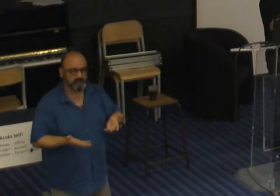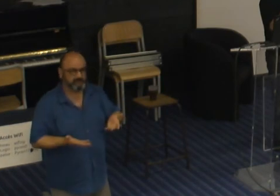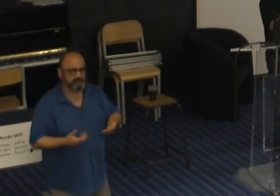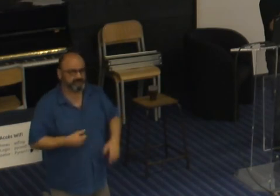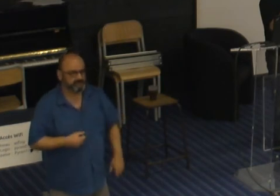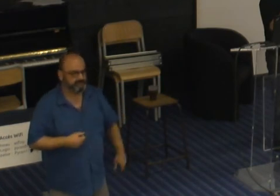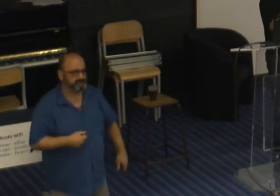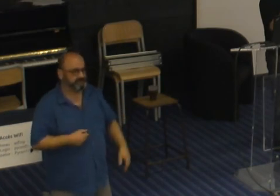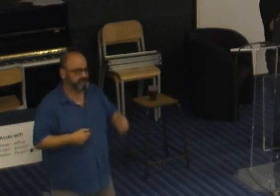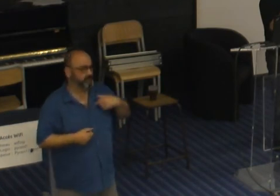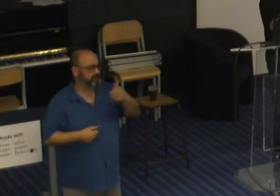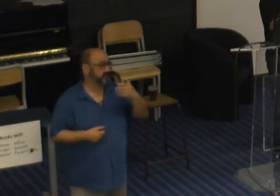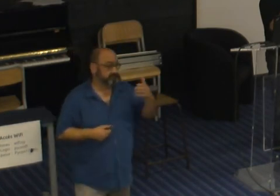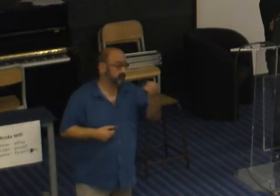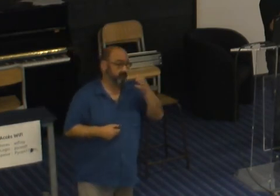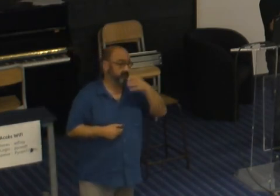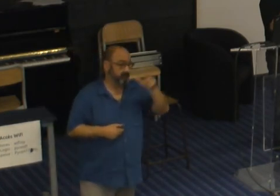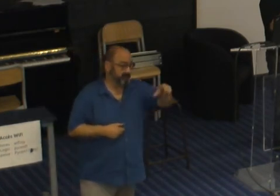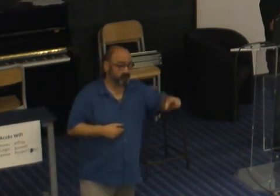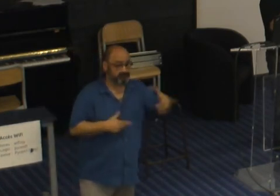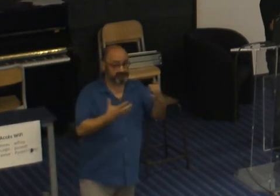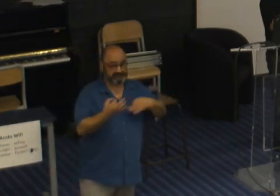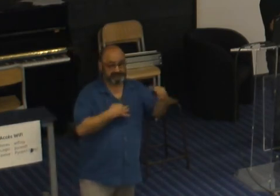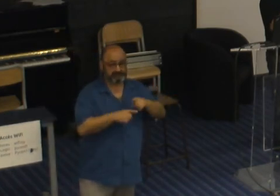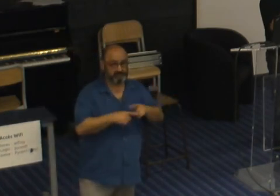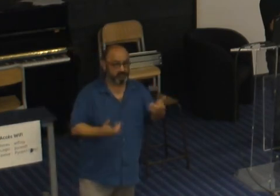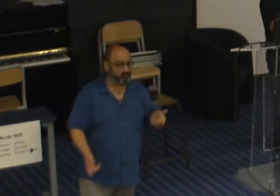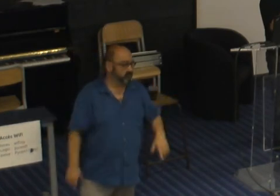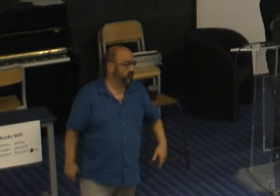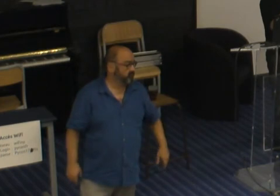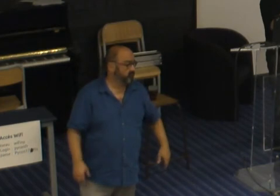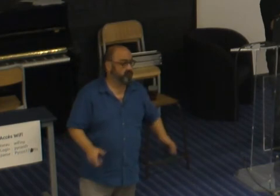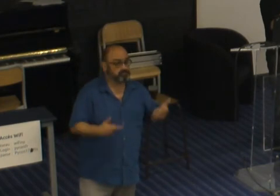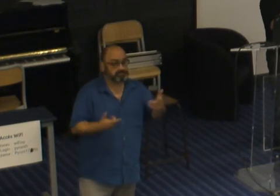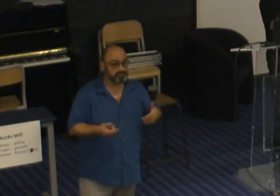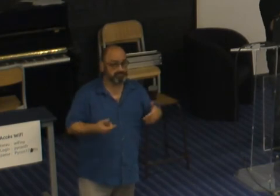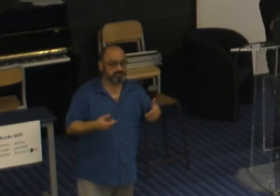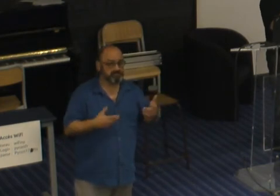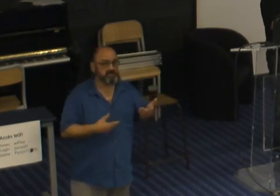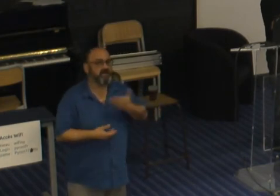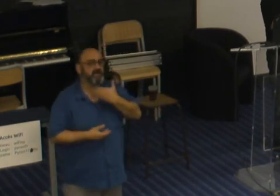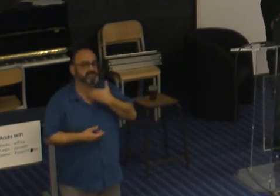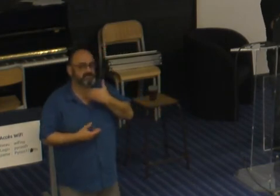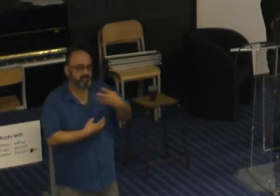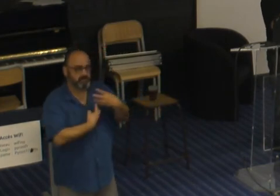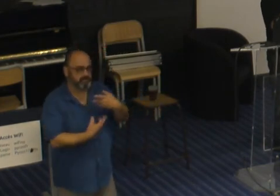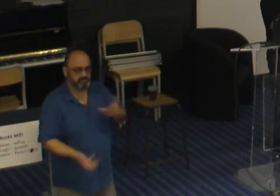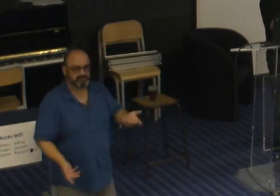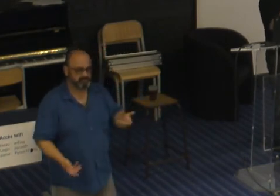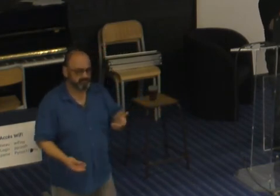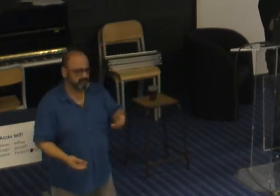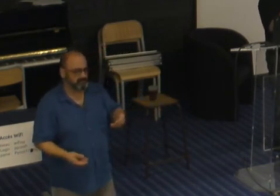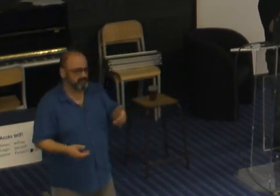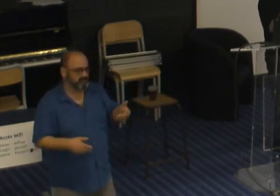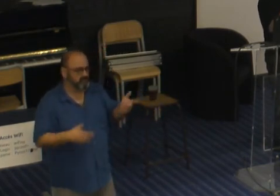et moi j'ai entendu ça de beaucoup de personnes bah ouais on se moque par exemple de mon accent on me sort des blagues sur les